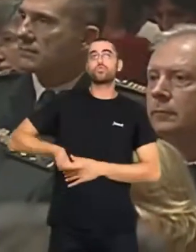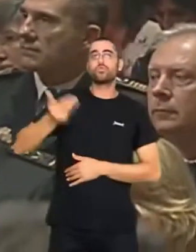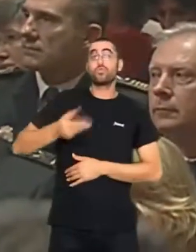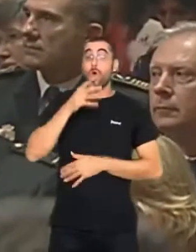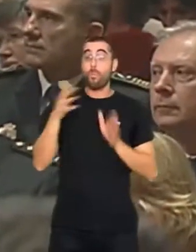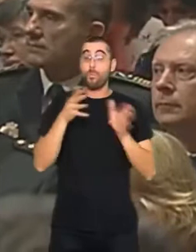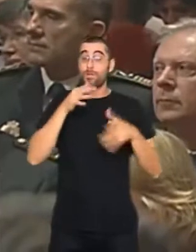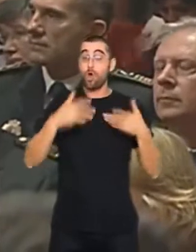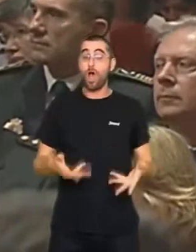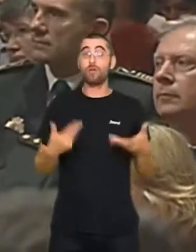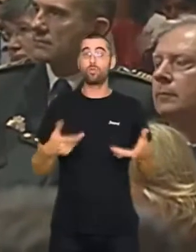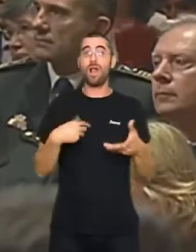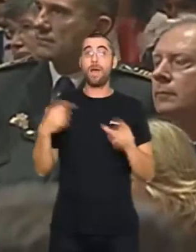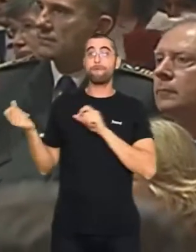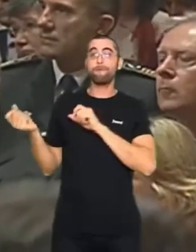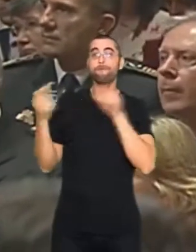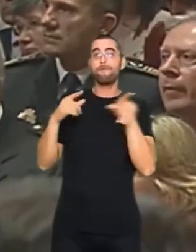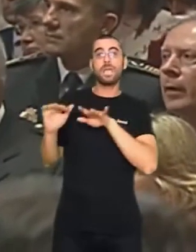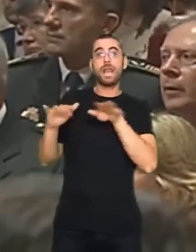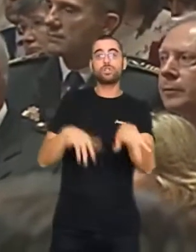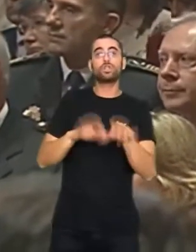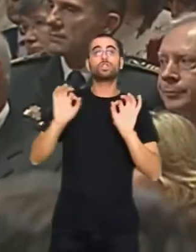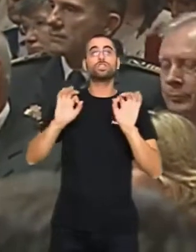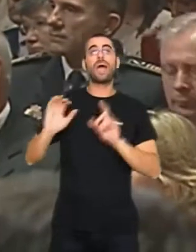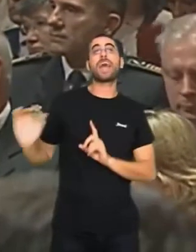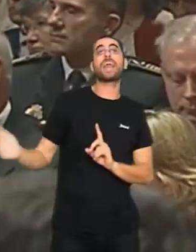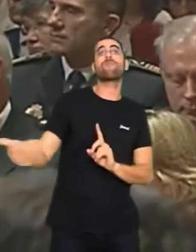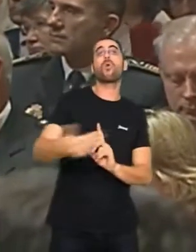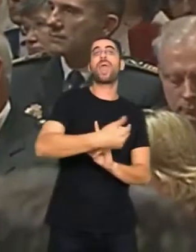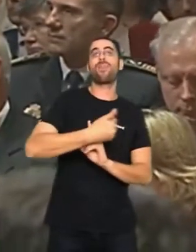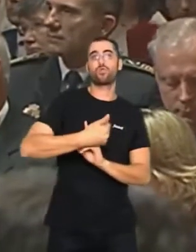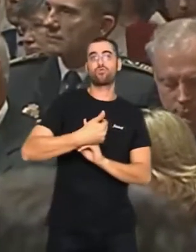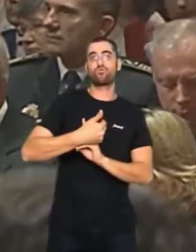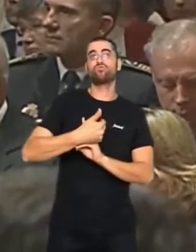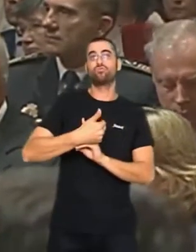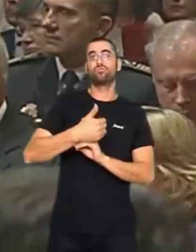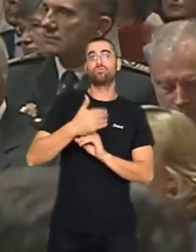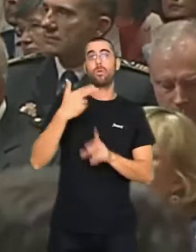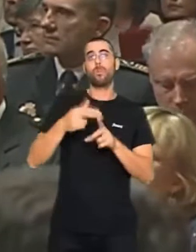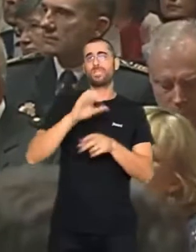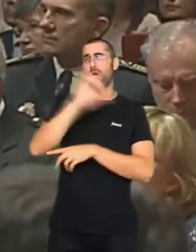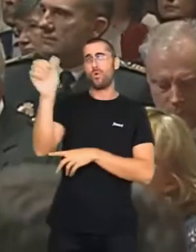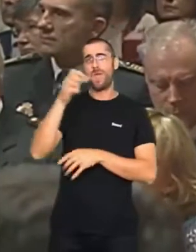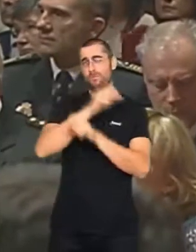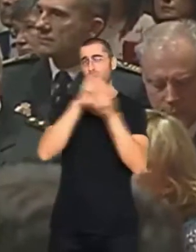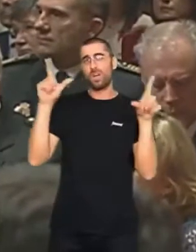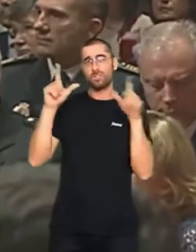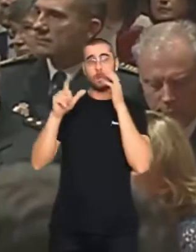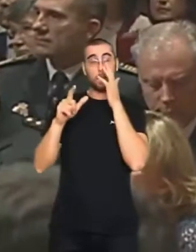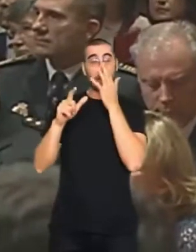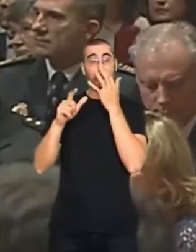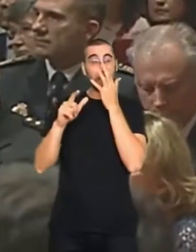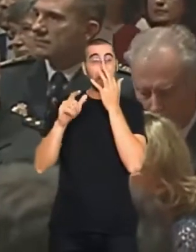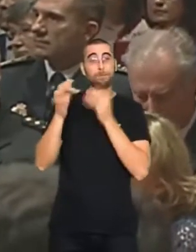l'actual amb les migracions i els refugiats en el centre de la política europea. Un moment en el que sobrevola el proteccionisme cultural